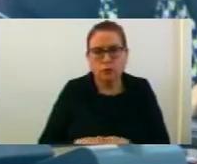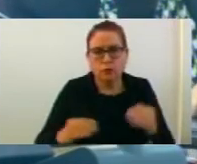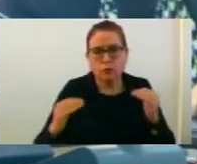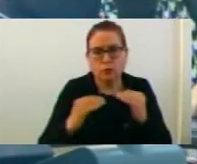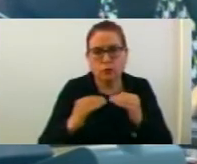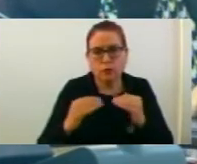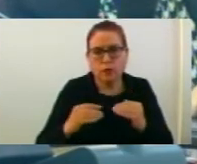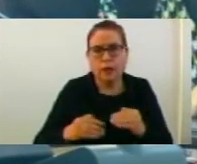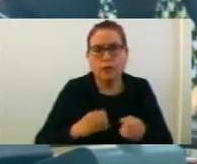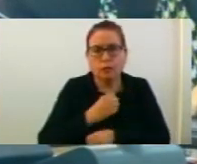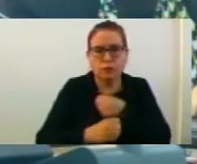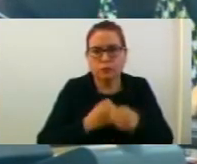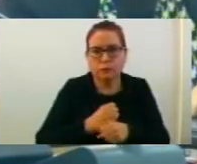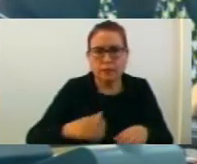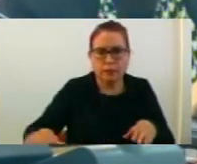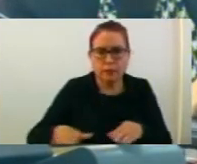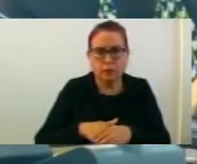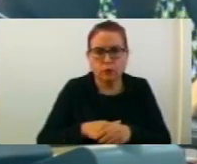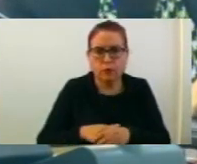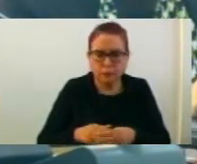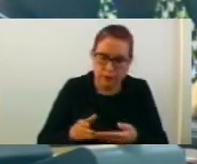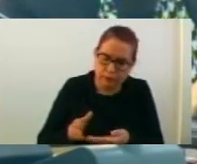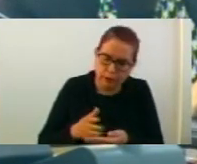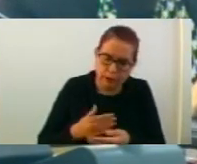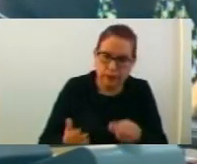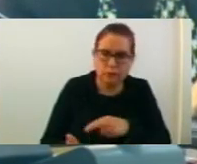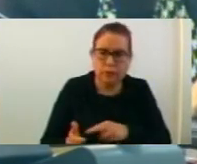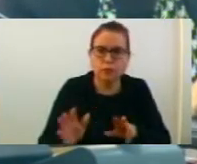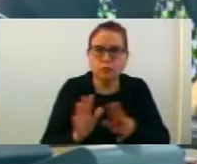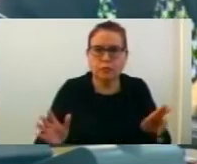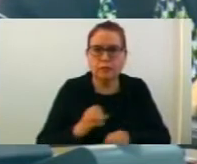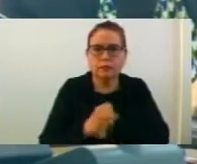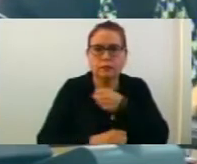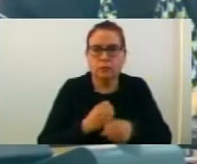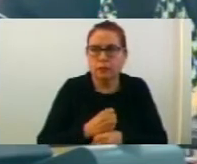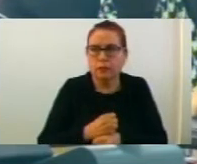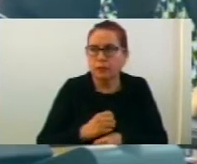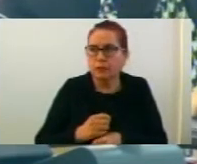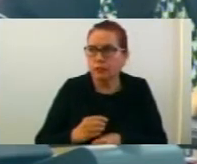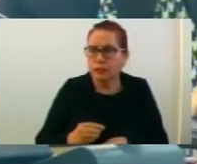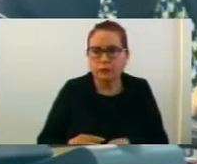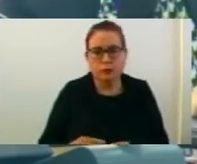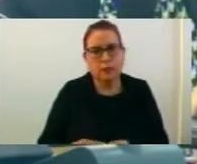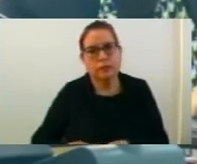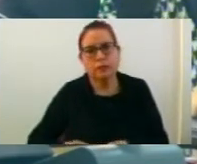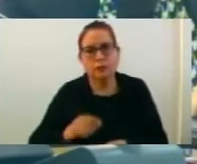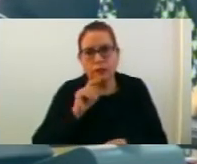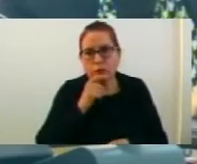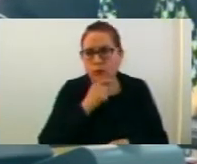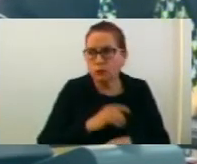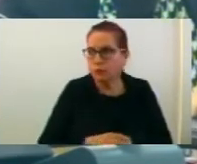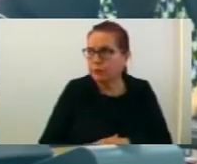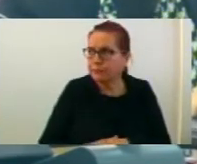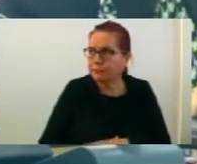согласност на годишниот план за връботуване за 2018 година на локалната установа библиотека Благо